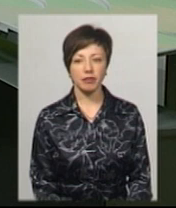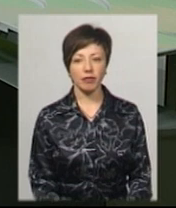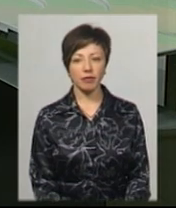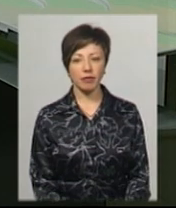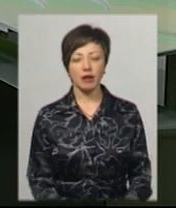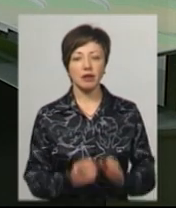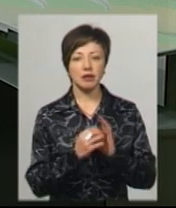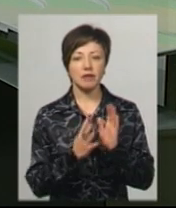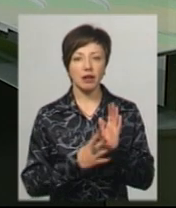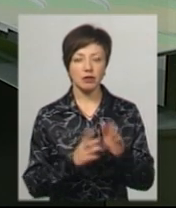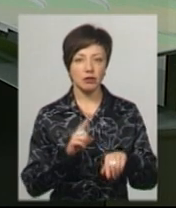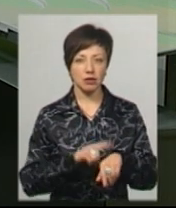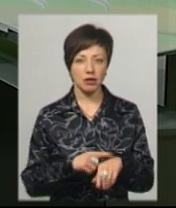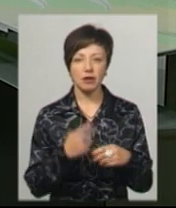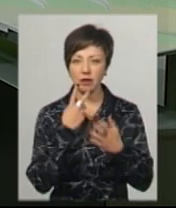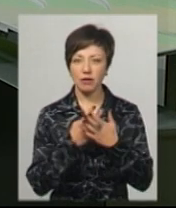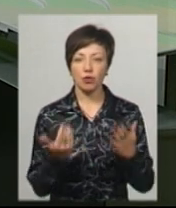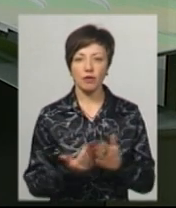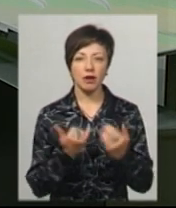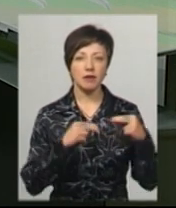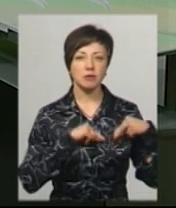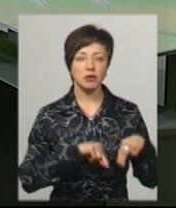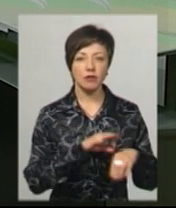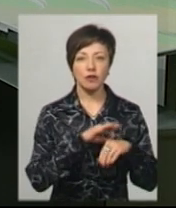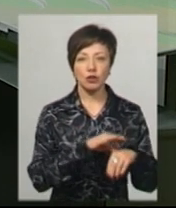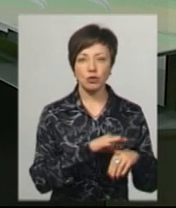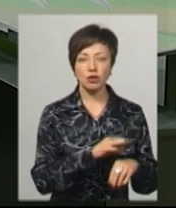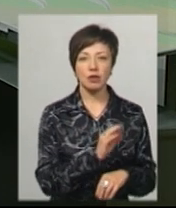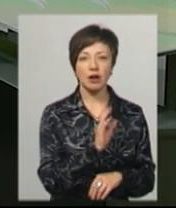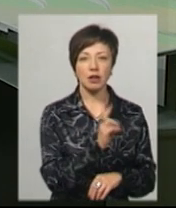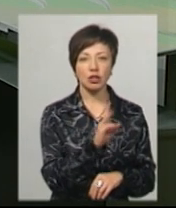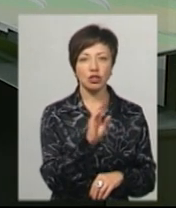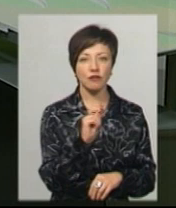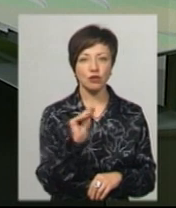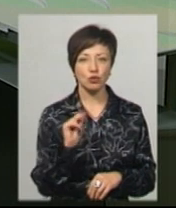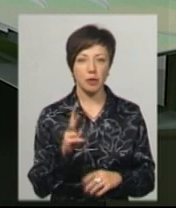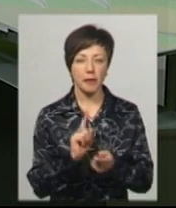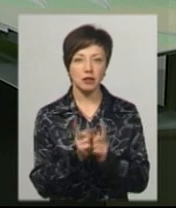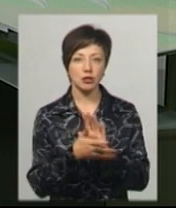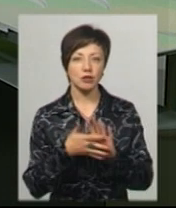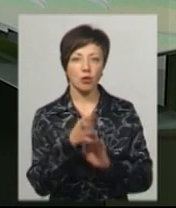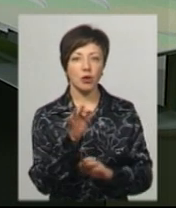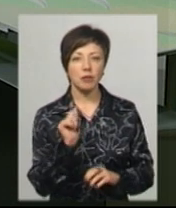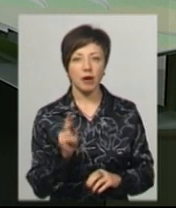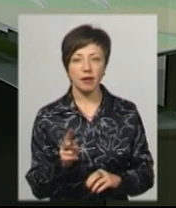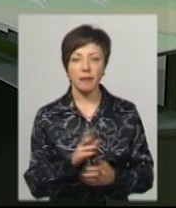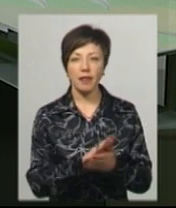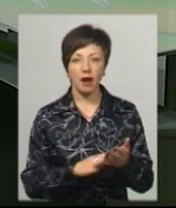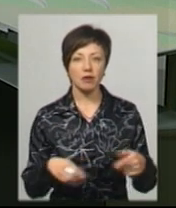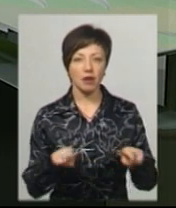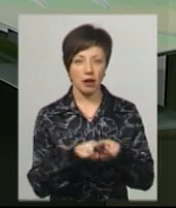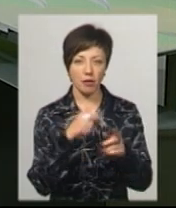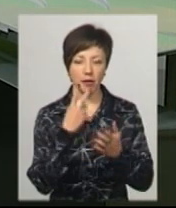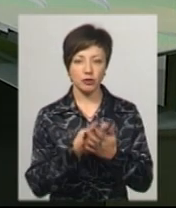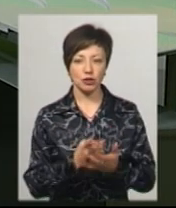19-те на годиннику, ви дивитесь новини. У студії для вас працюють ведуча Катерина Шевчук, на жест умову перекладає Ольга Рибак. Далі ви